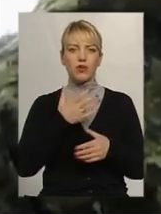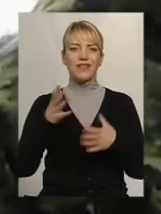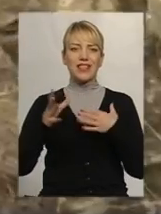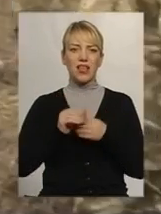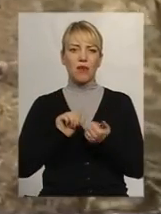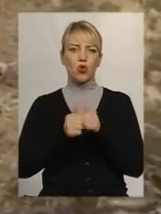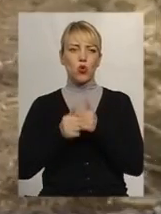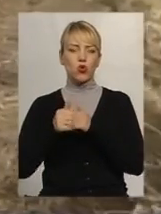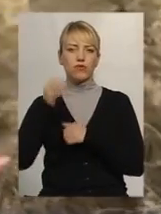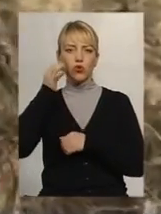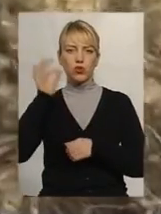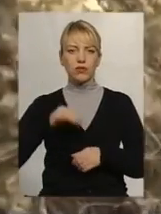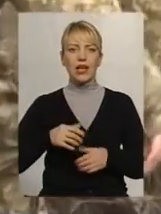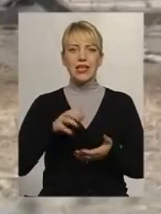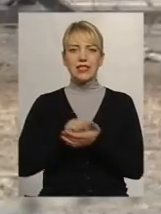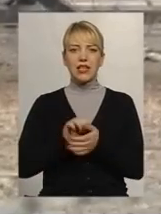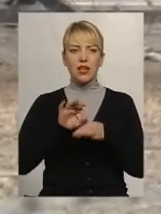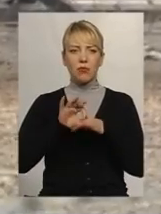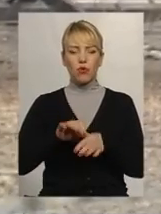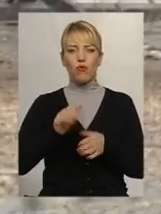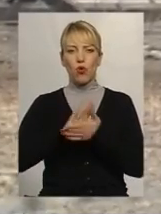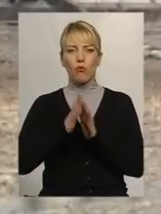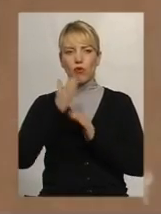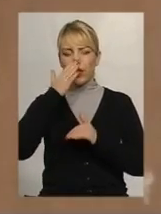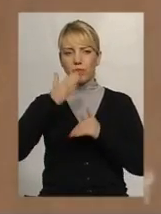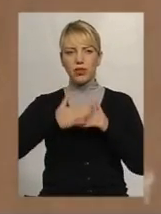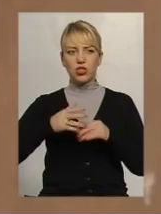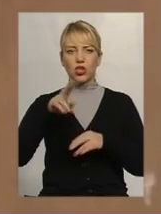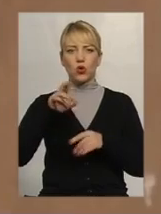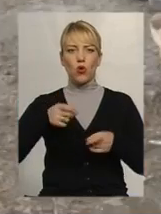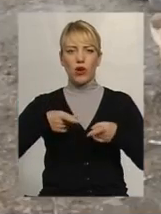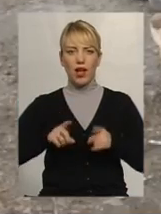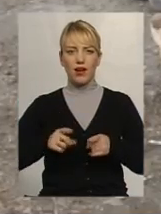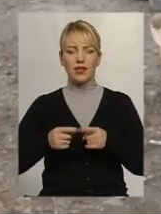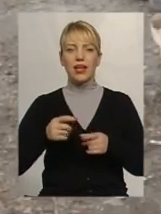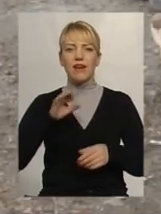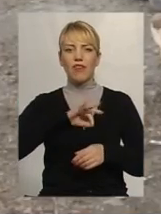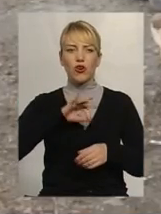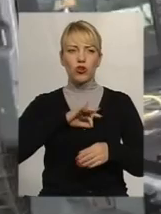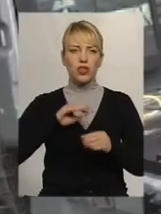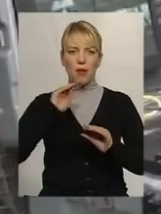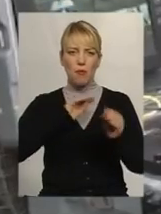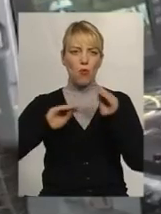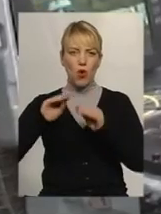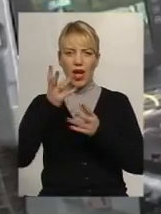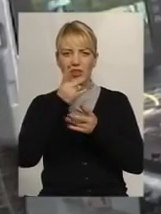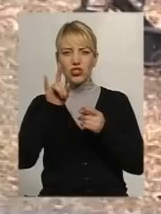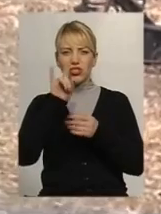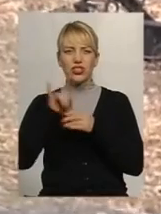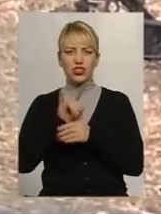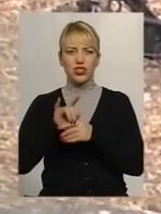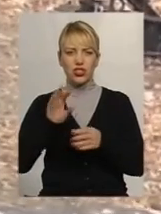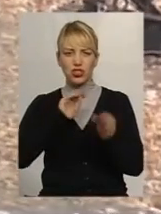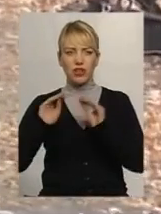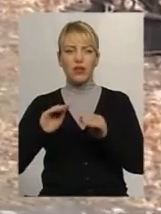Зайняття проводяться в умовах, максимально наближених до реальних, з використанням симуляторів, макетів, муляжів, а також найновітніших